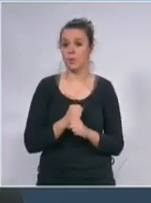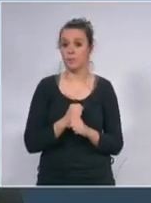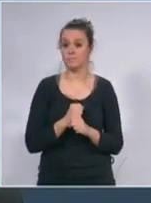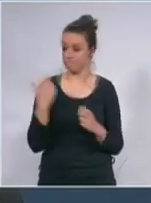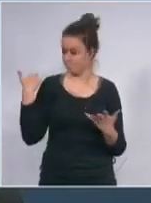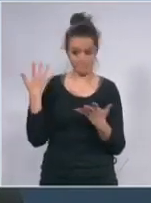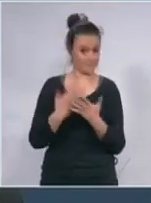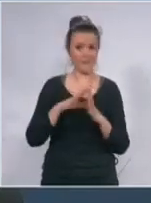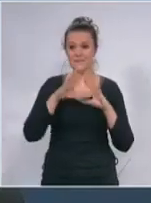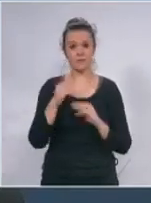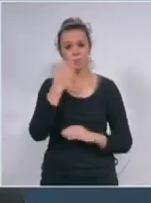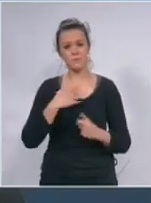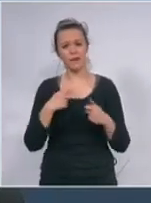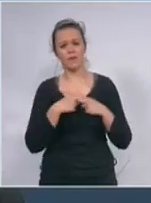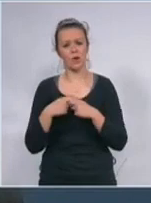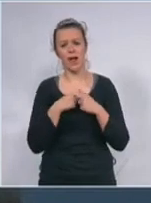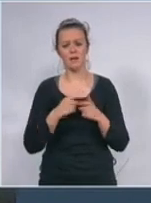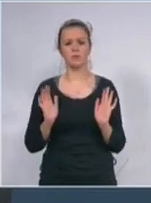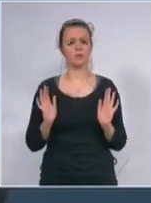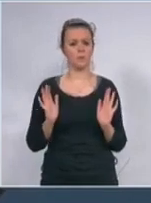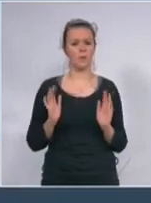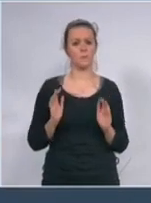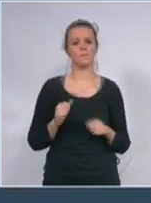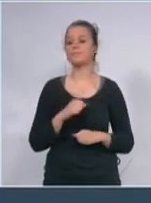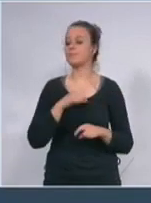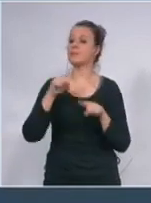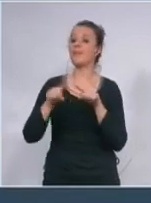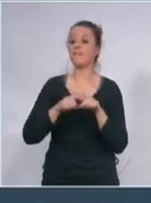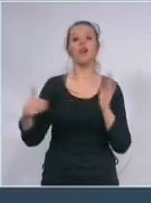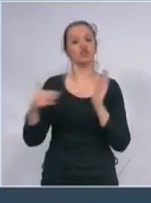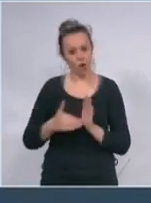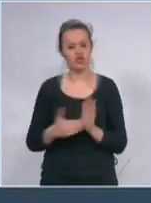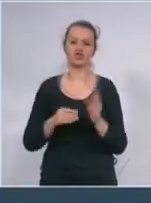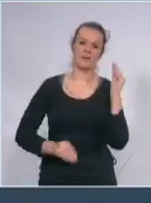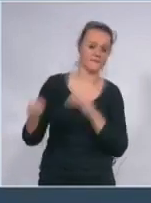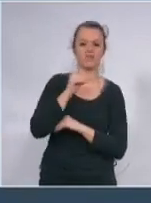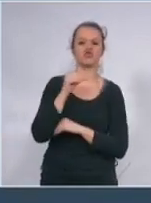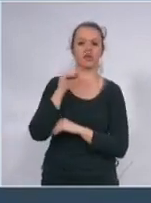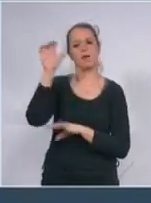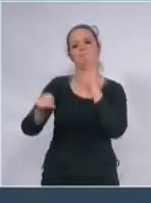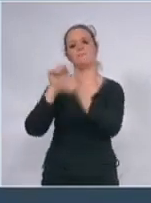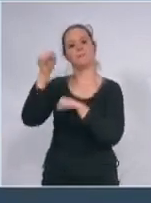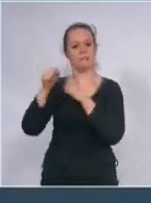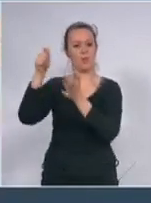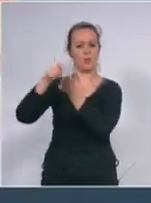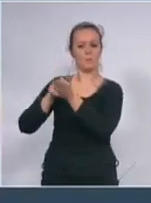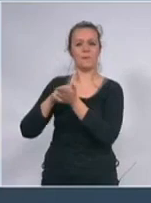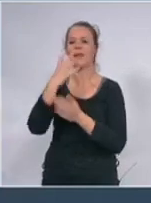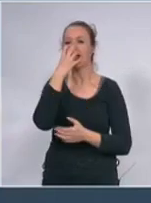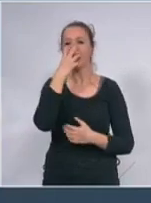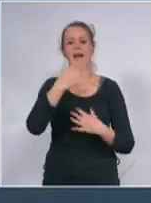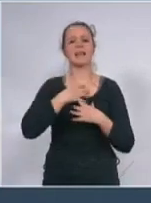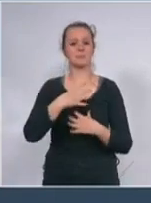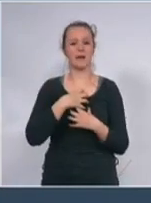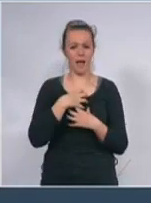trenutku uspeli da organizujemo još nam nedostaje respiratora ja nikad nisam zadovoljan pri svemu ome što